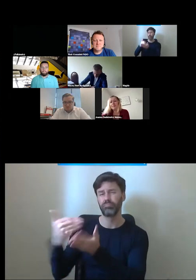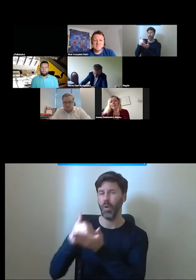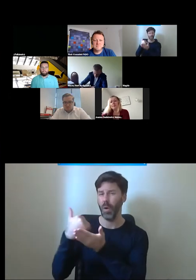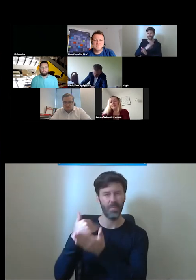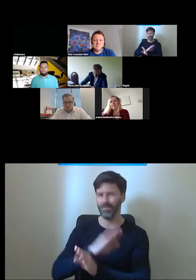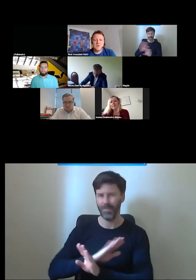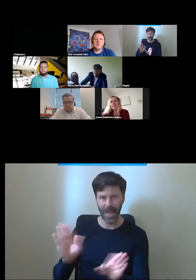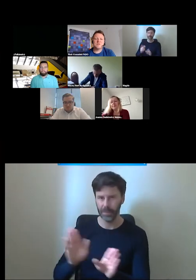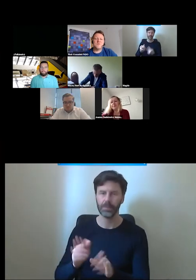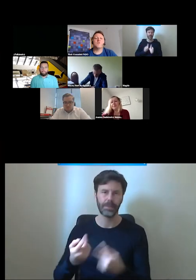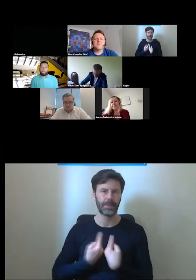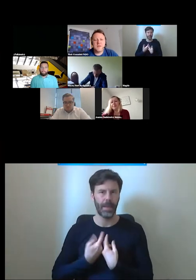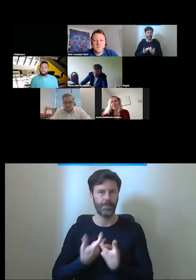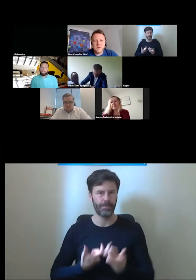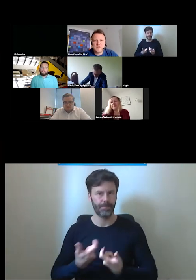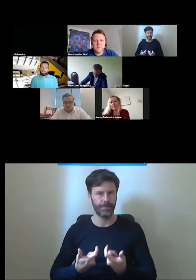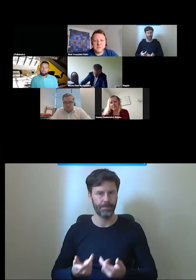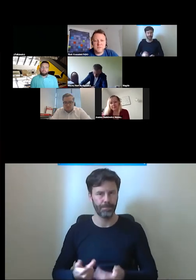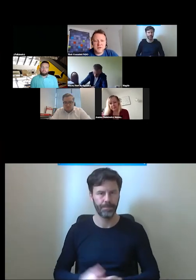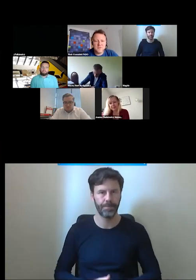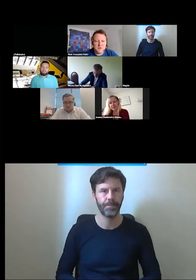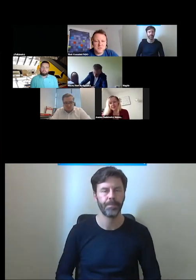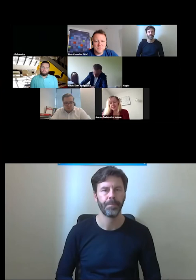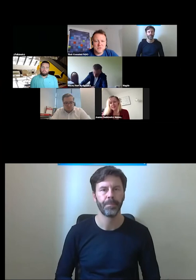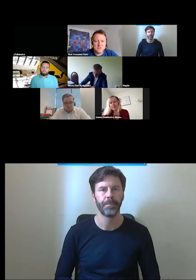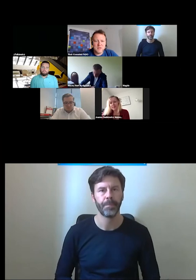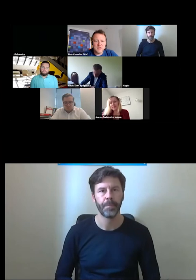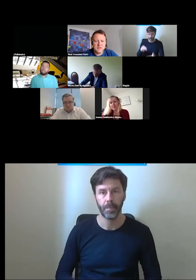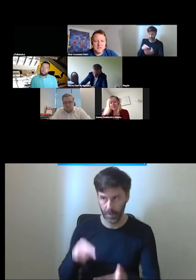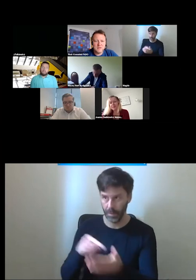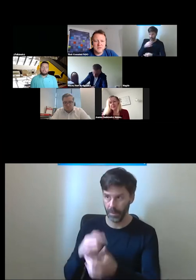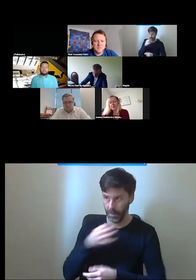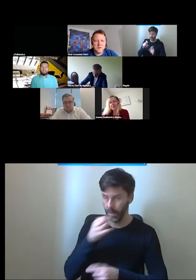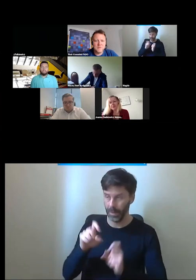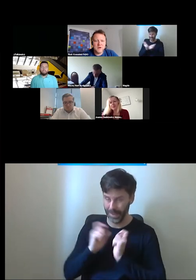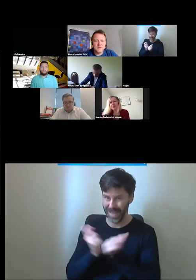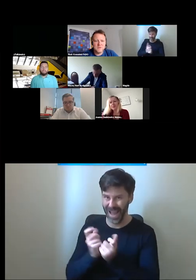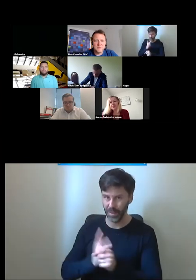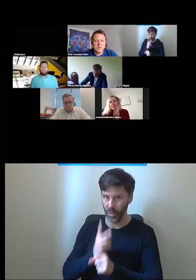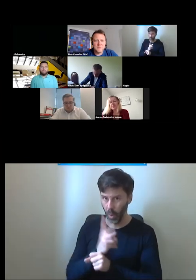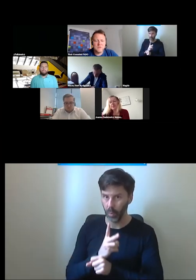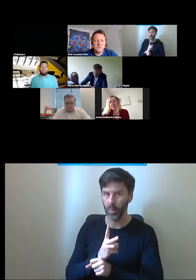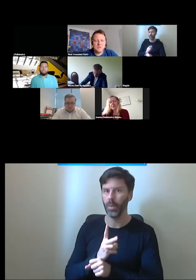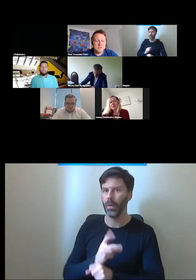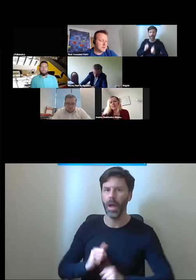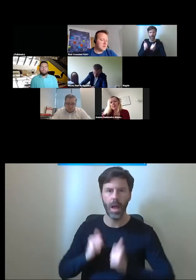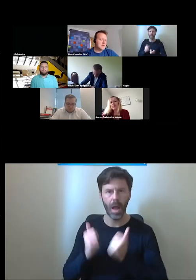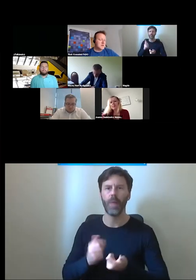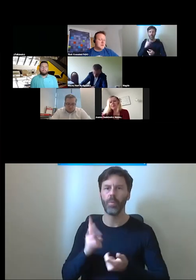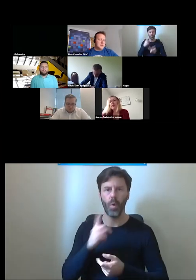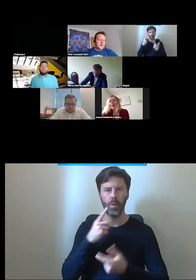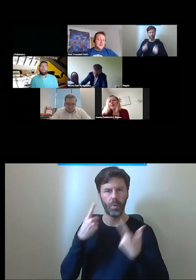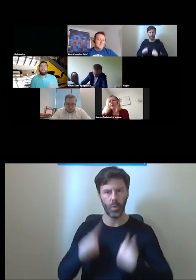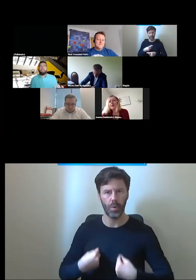ok czyli w ogóle w takim całym planowaniu dostępności tak i planowaniu i planowaniu korzystania